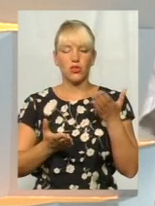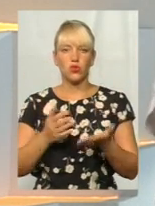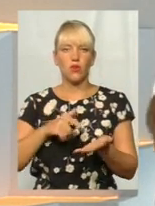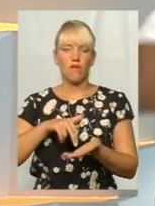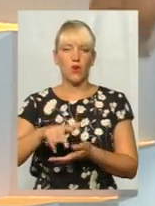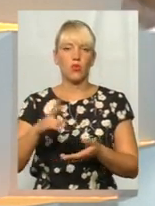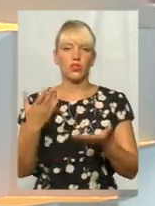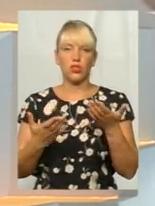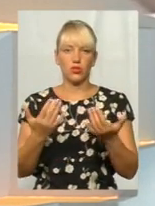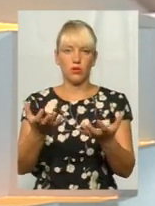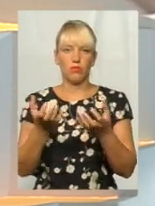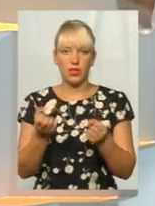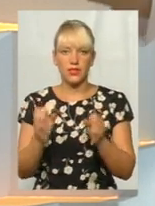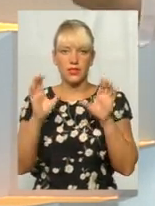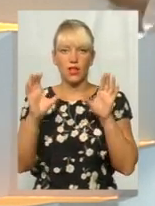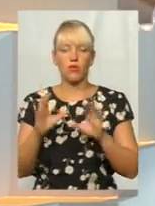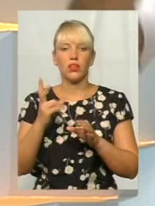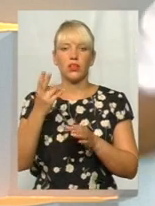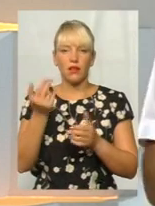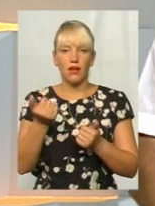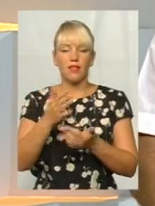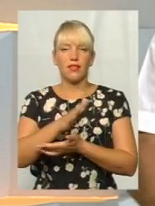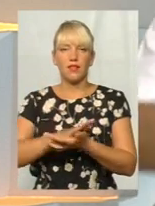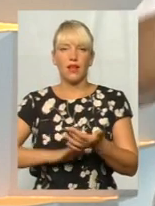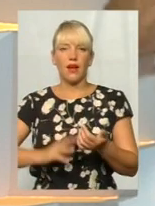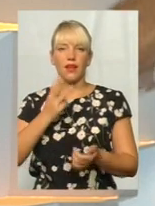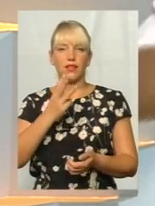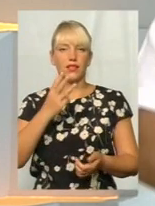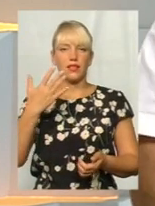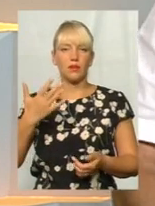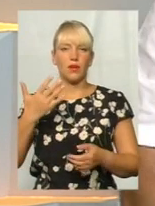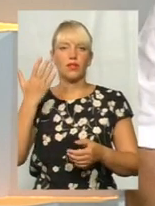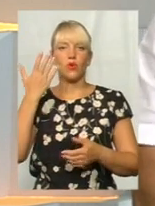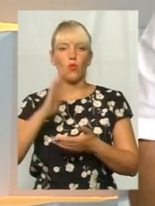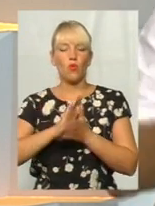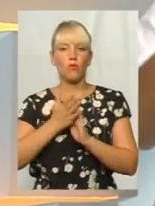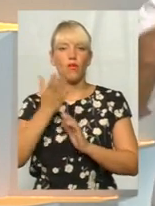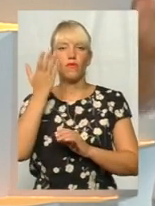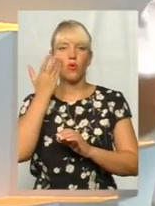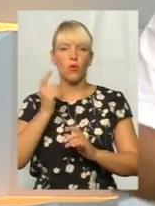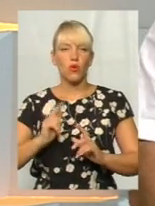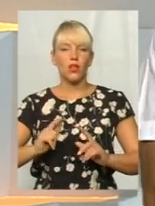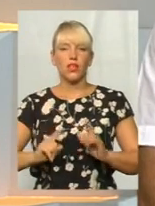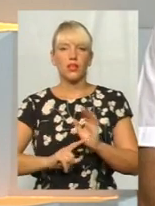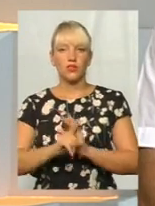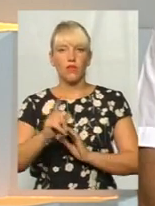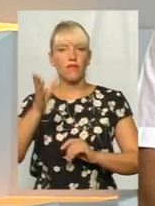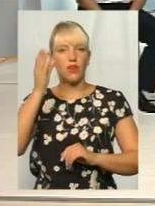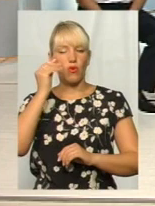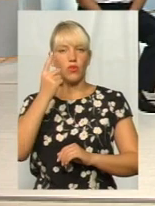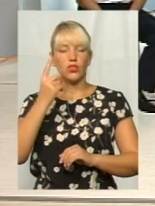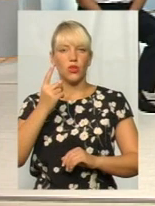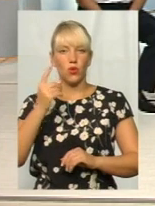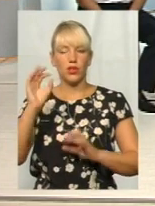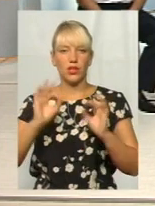прийнятий закон, далі 35%, умовно, коли наступить, тоді врахувати одиниць. Тобто, має